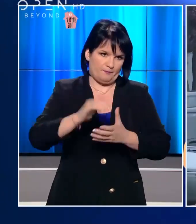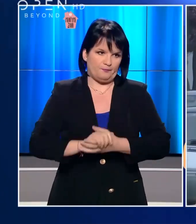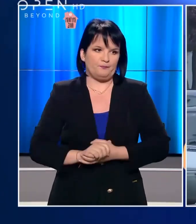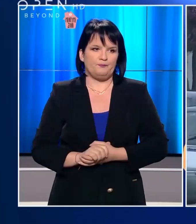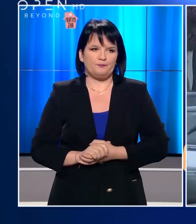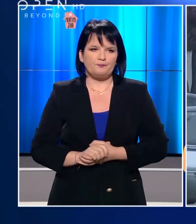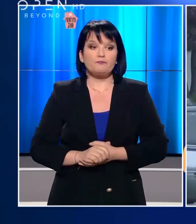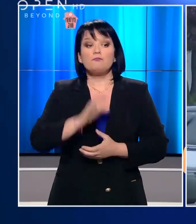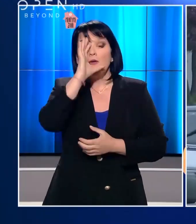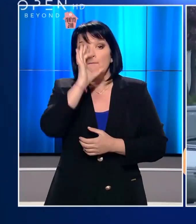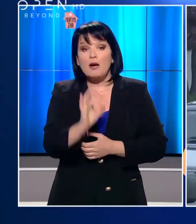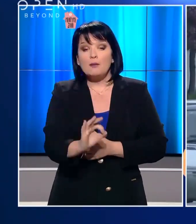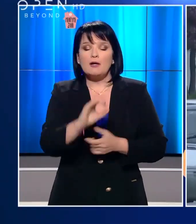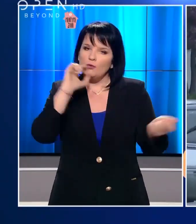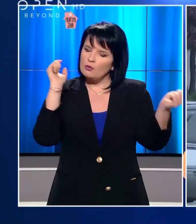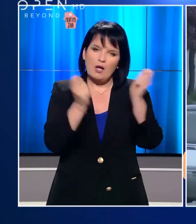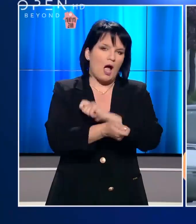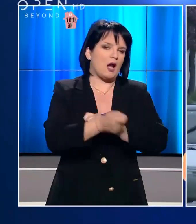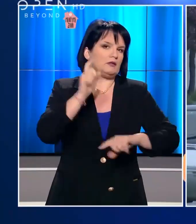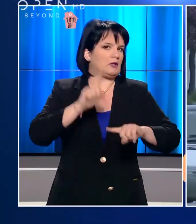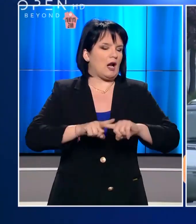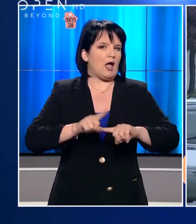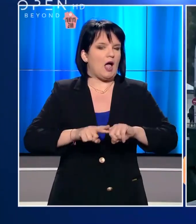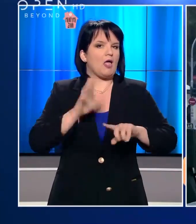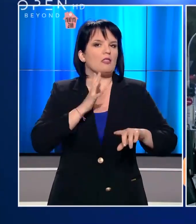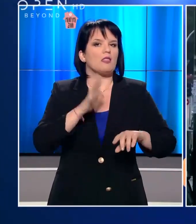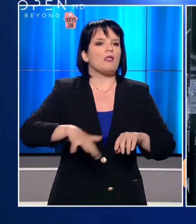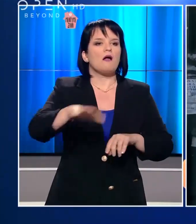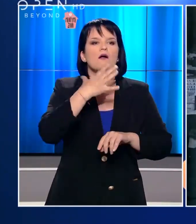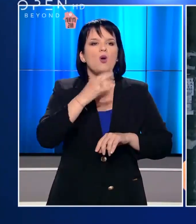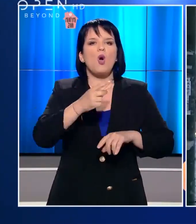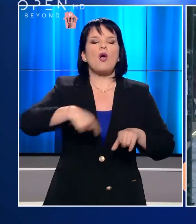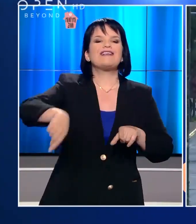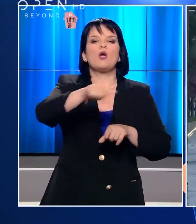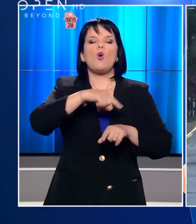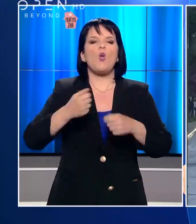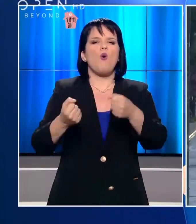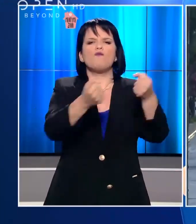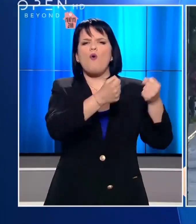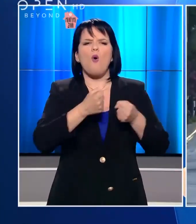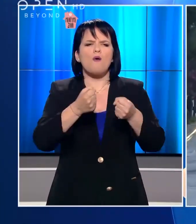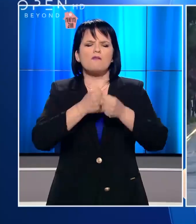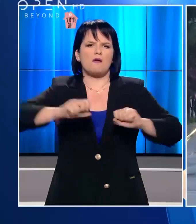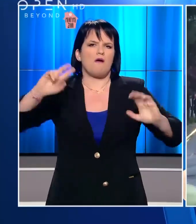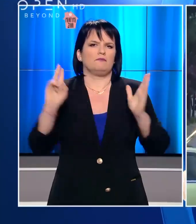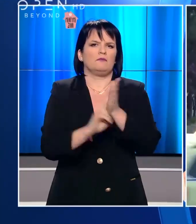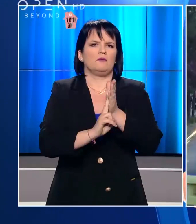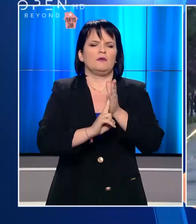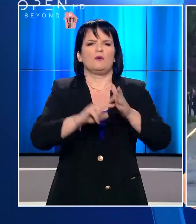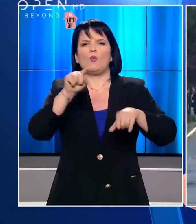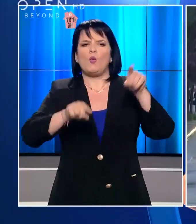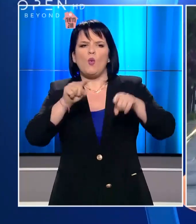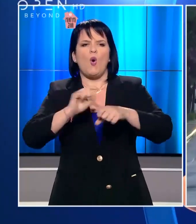Μια νέα πραγματικότητα ζουν από σήμερα οι Έλληνες μετά την απαγόρευση της κυκλοφορίας που τέθηκε σε ισχύ για την ανακοπή της